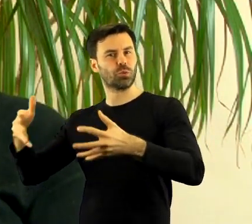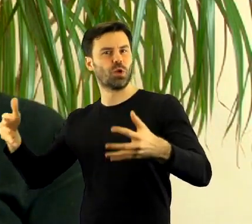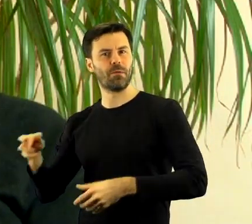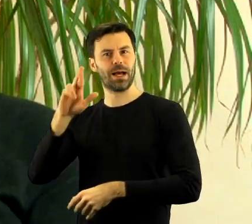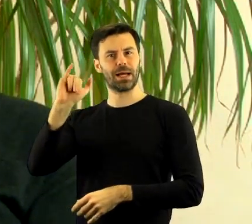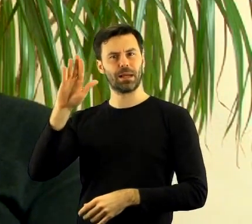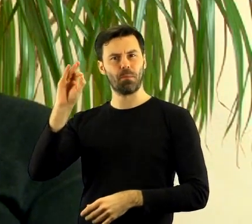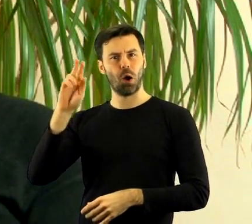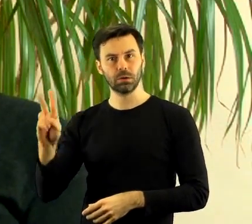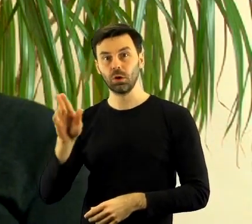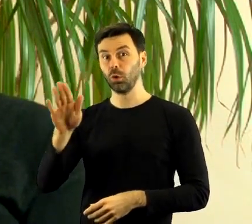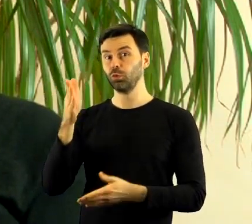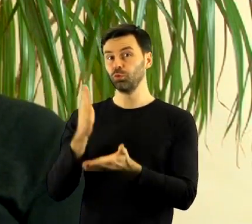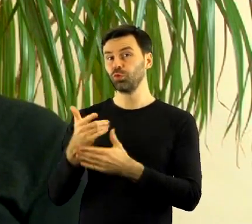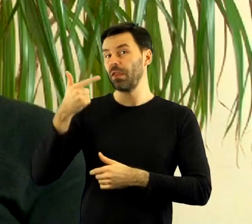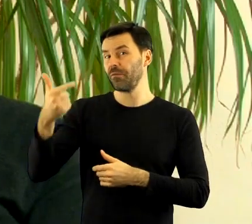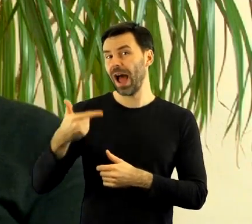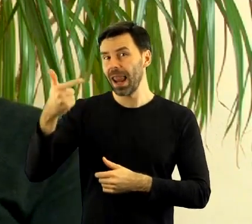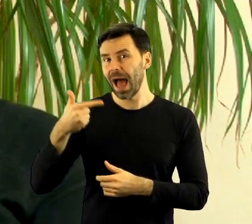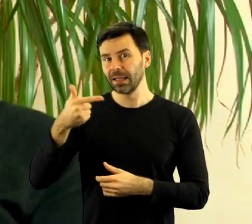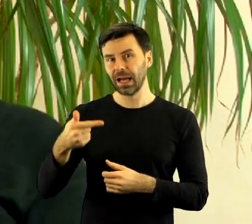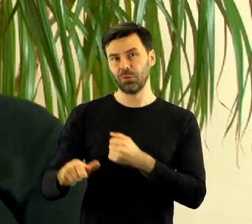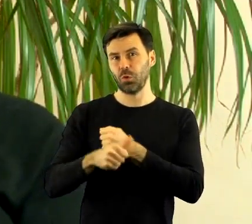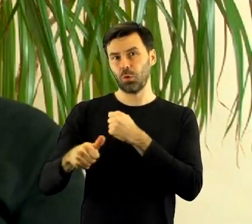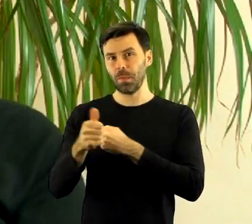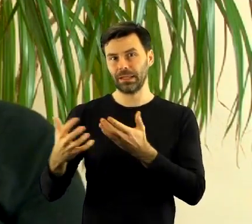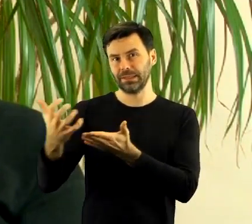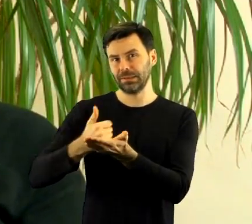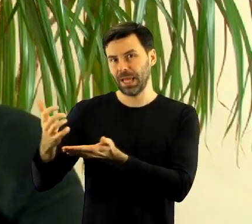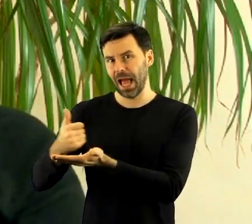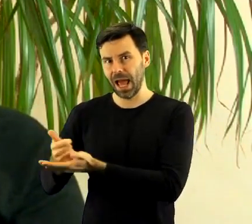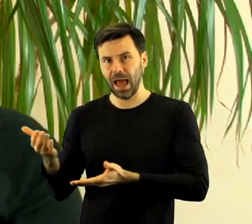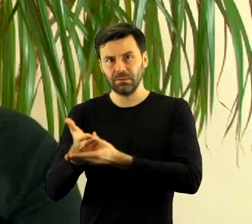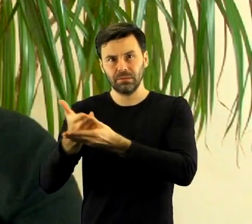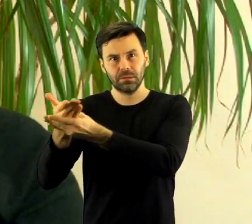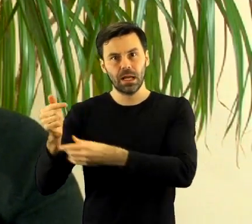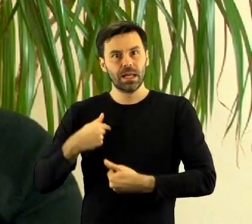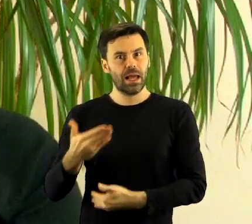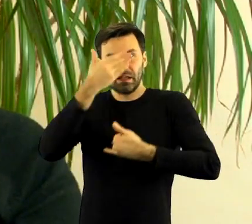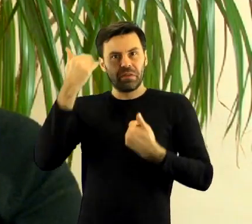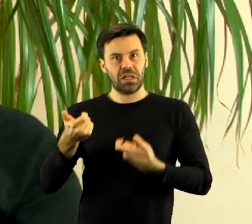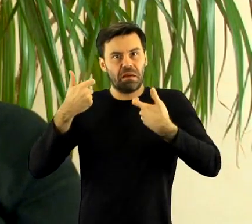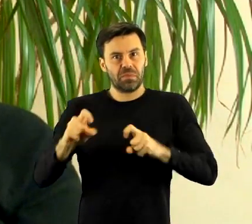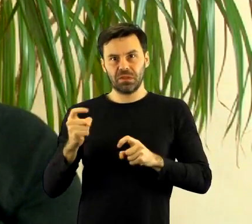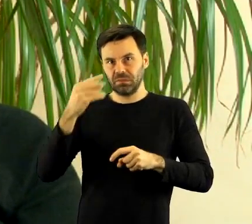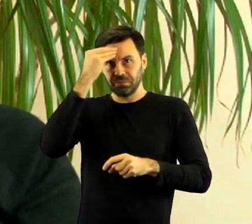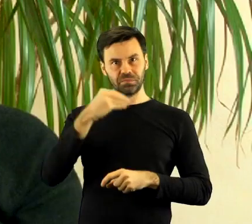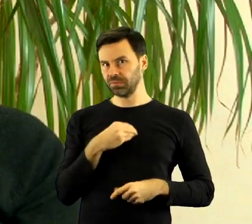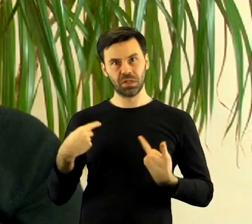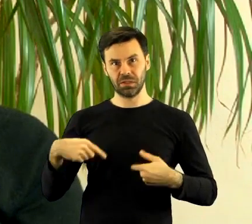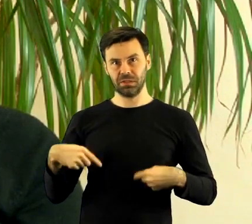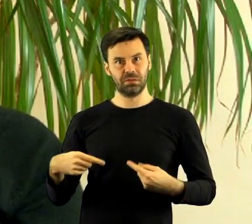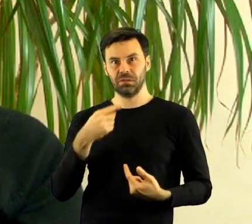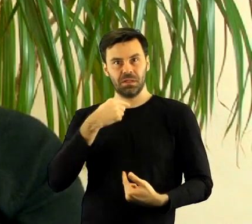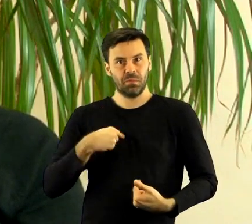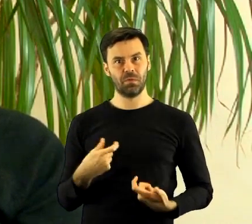dokumenty przez dwa lata, natomiast my nie dowiedzieliśmy się, rzeczywiście żadna informacja do nas nie